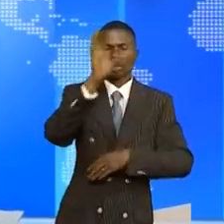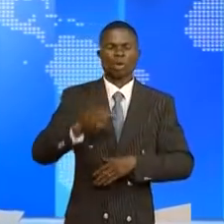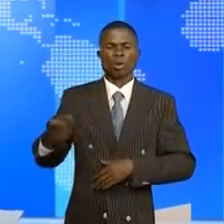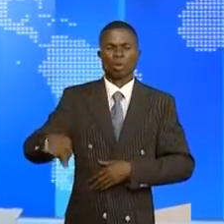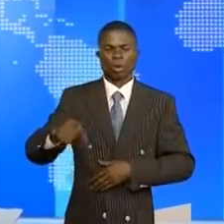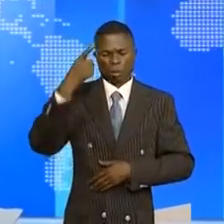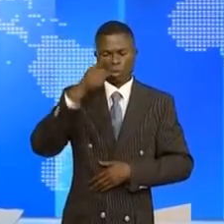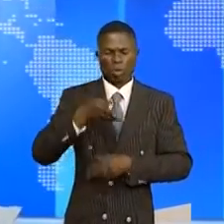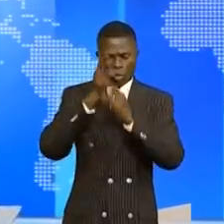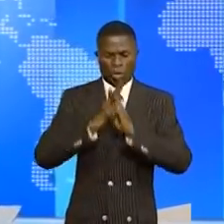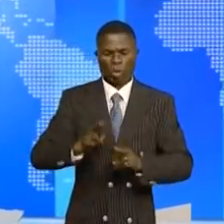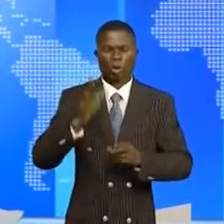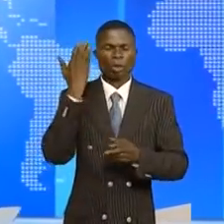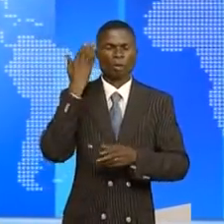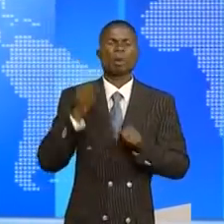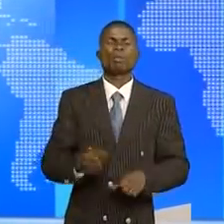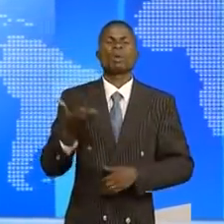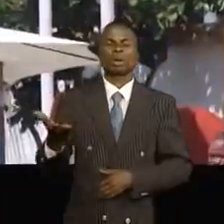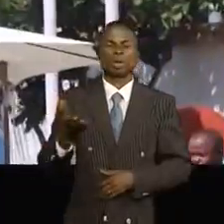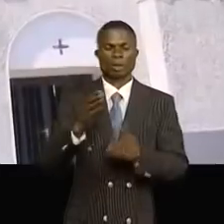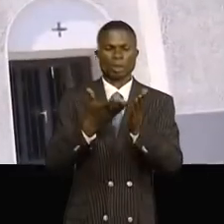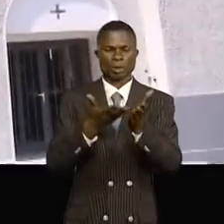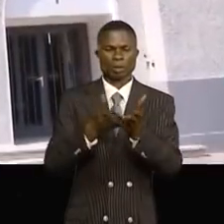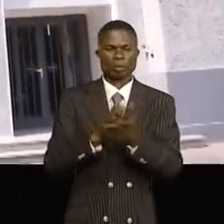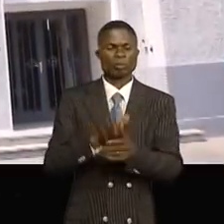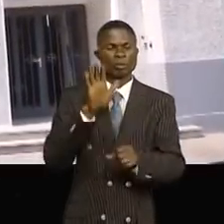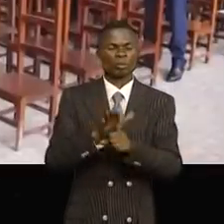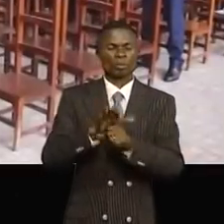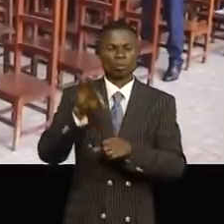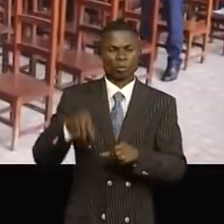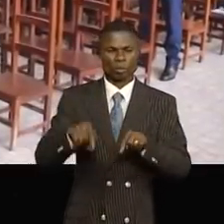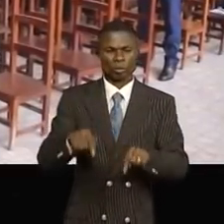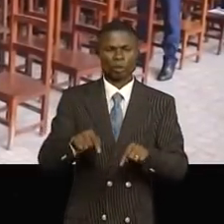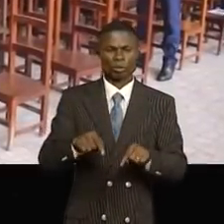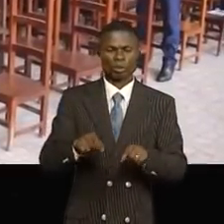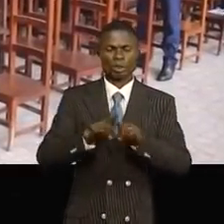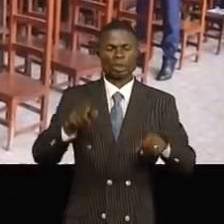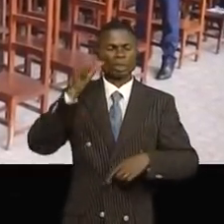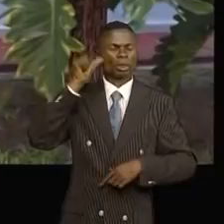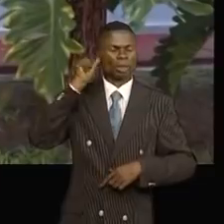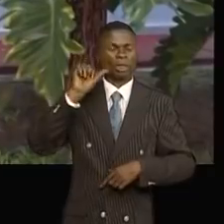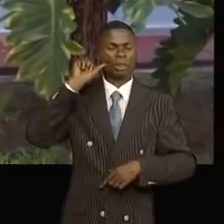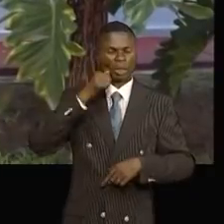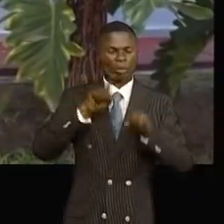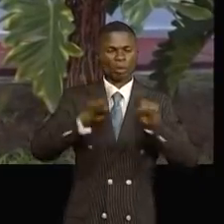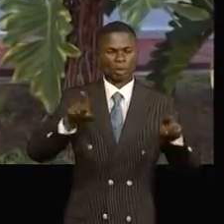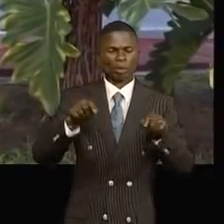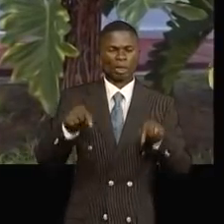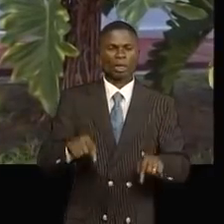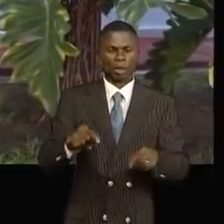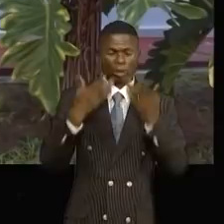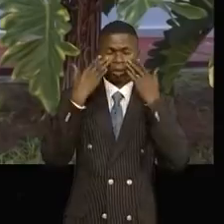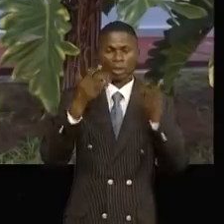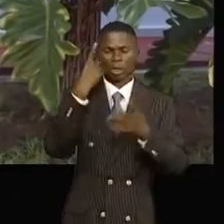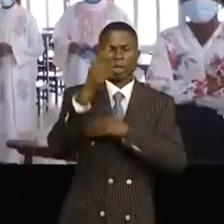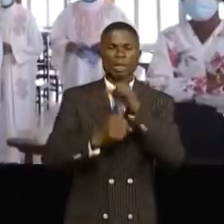Gombe pour honorer sa mémoire. Et Kinsouzi. Toujours davantage, aujourd'hui plus qu'hier et demain plus qu'aujourd'hui, voilà